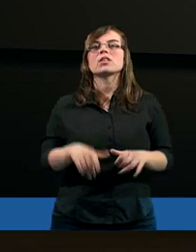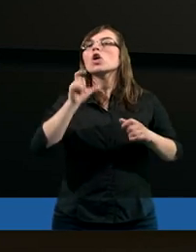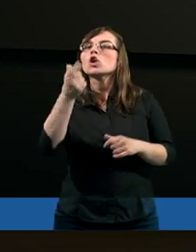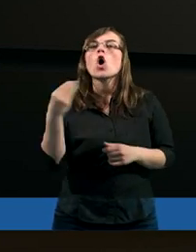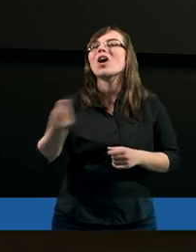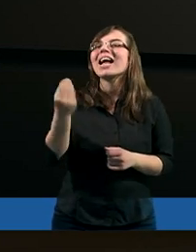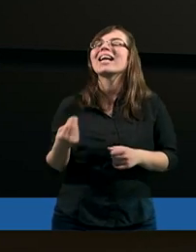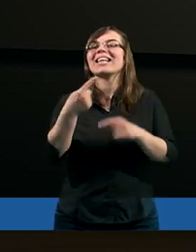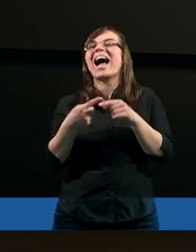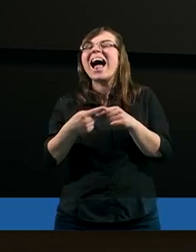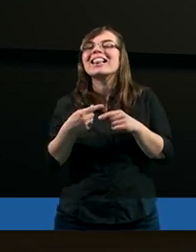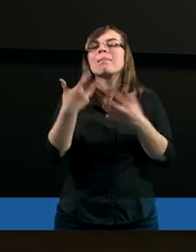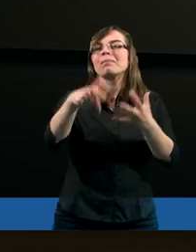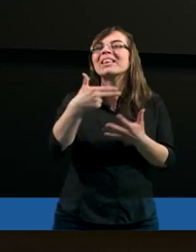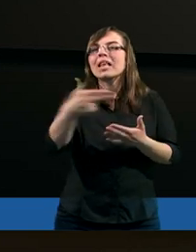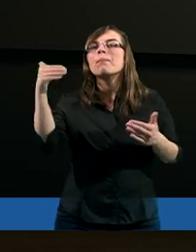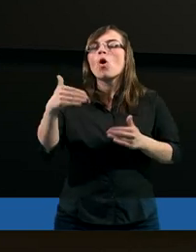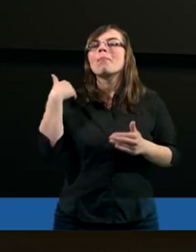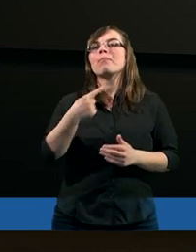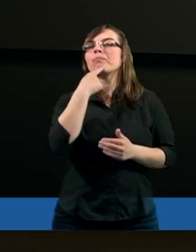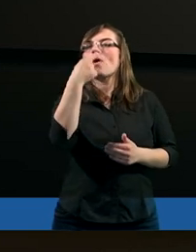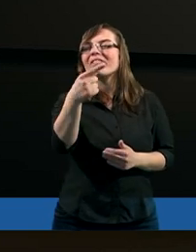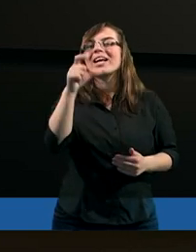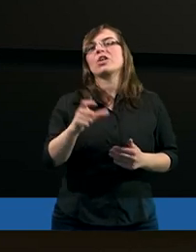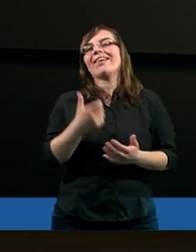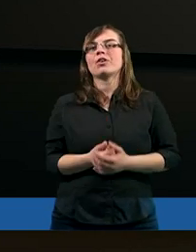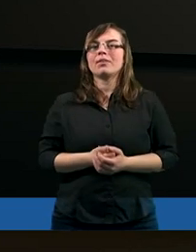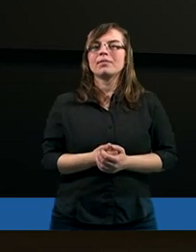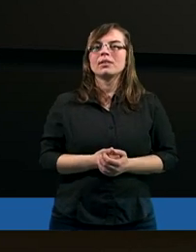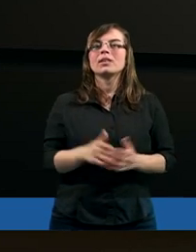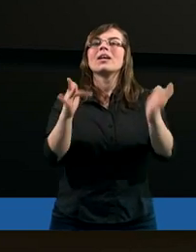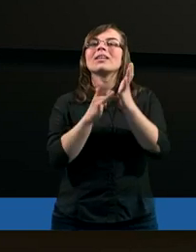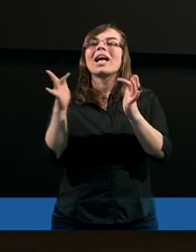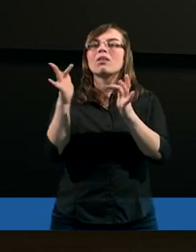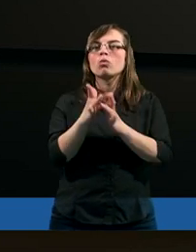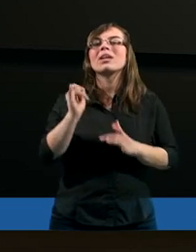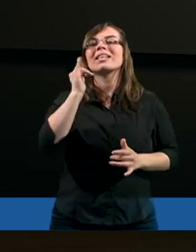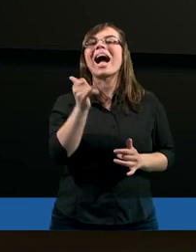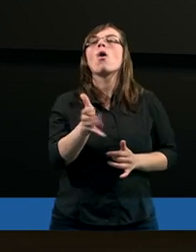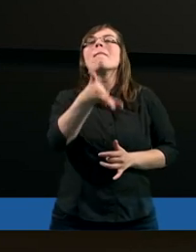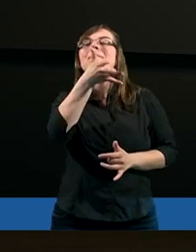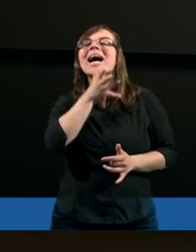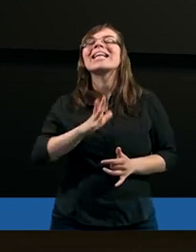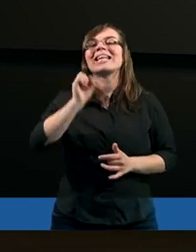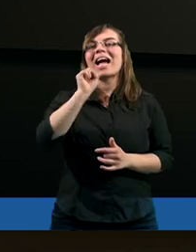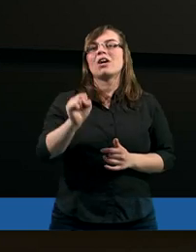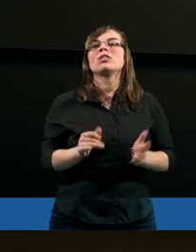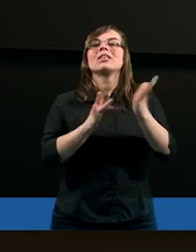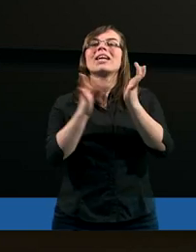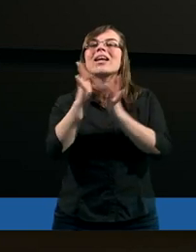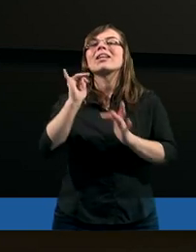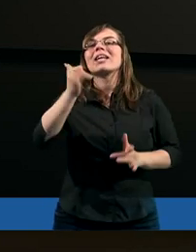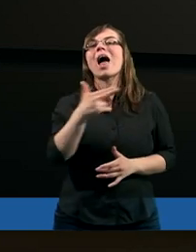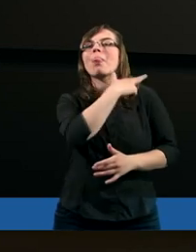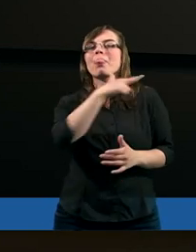Co jeszcze na ten temat chcielibyśmy może powiedzieć? Jezusa jako Mesjasza,